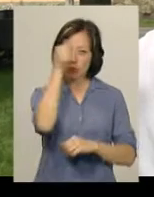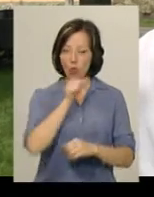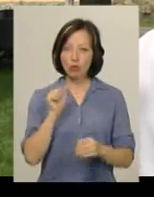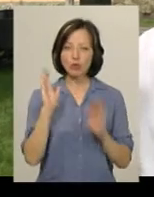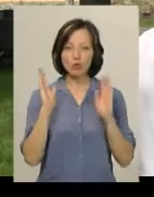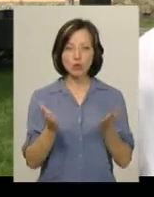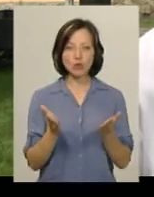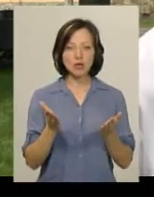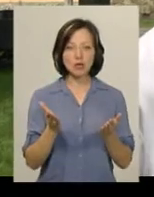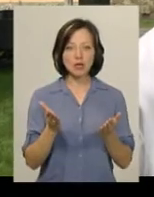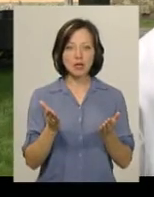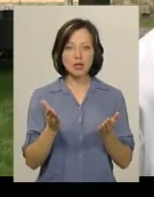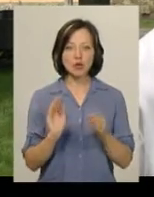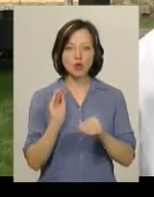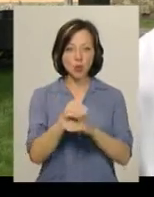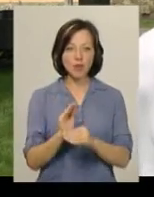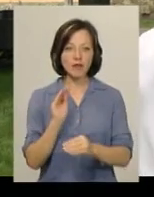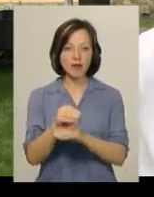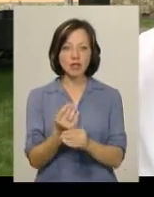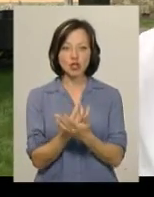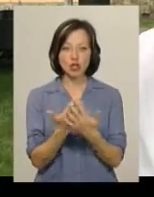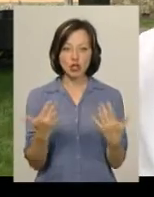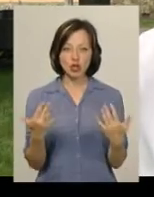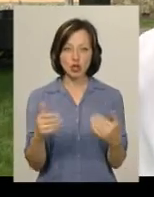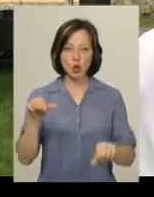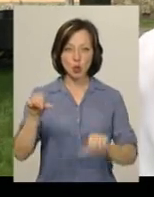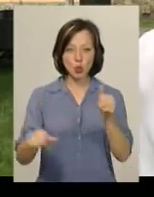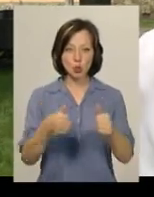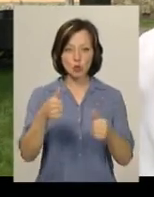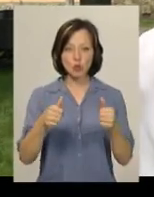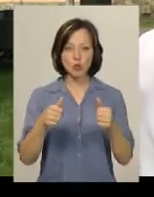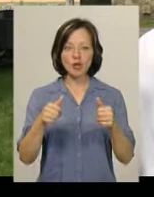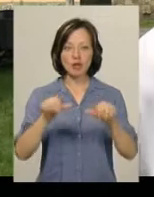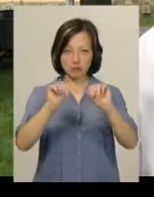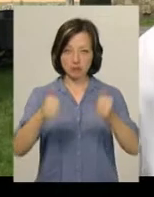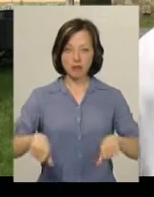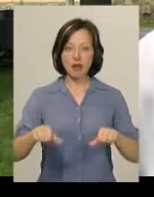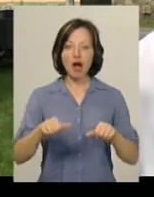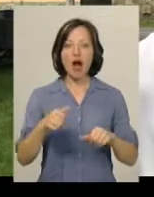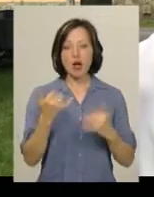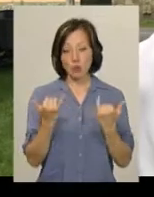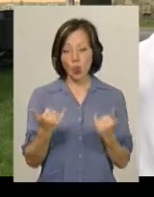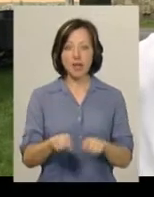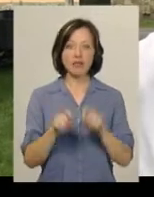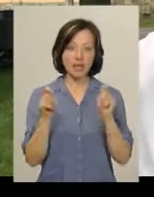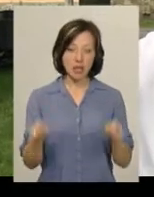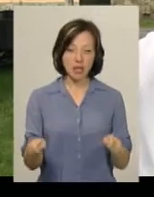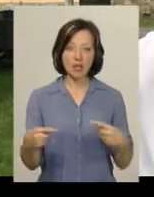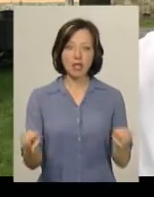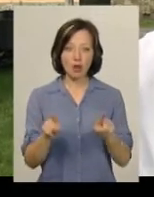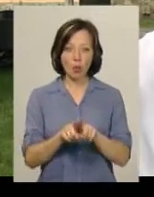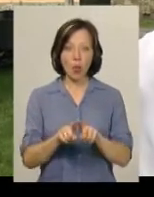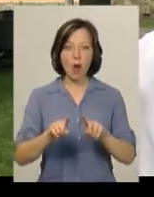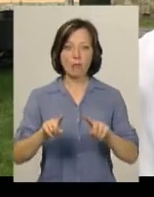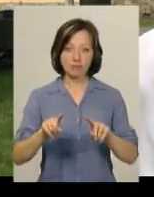добуватися все інші-інші скульптури. Байок Глібова. А, власне, сьогодні ми відкрили таку